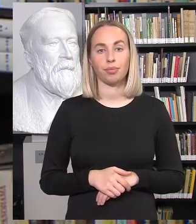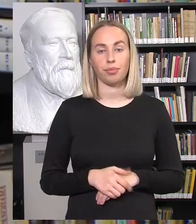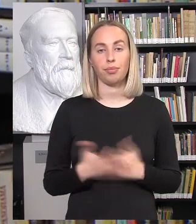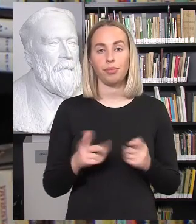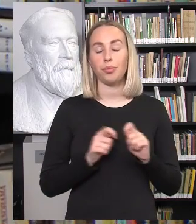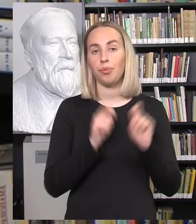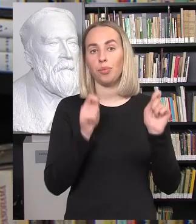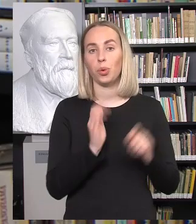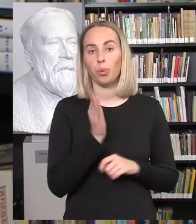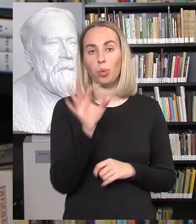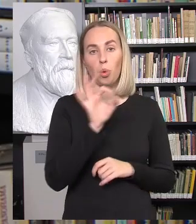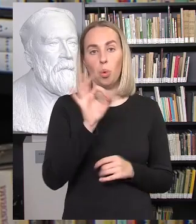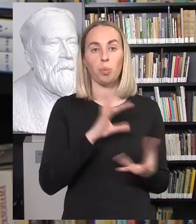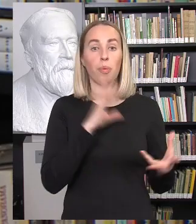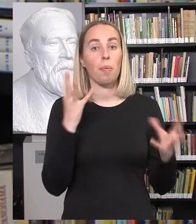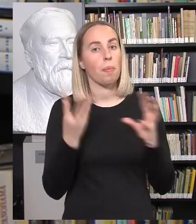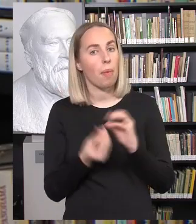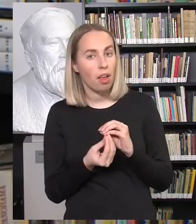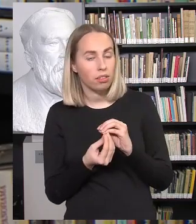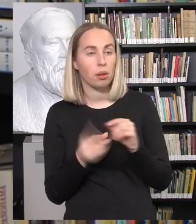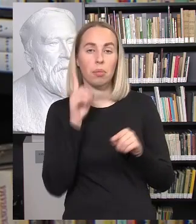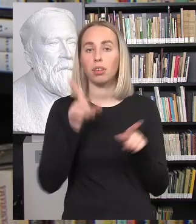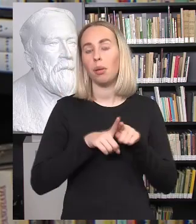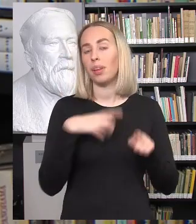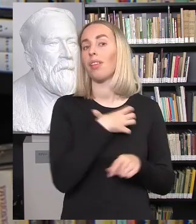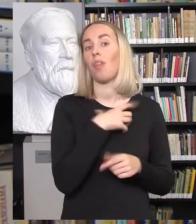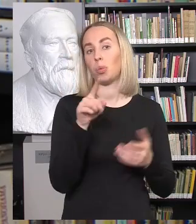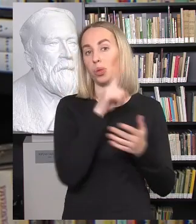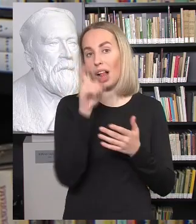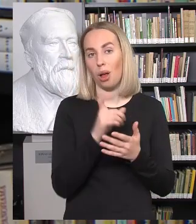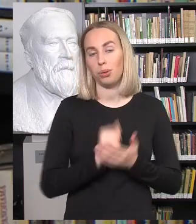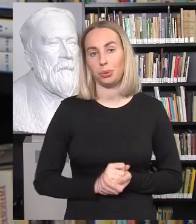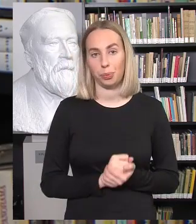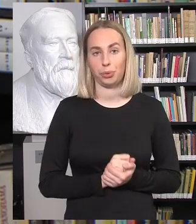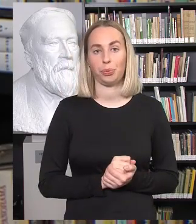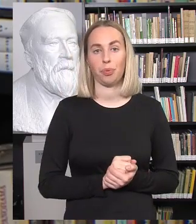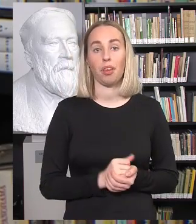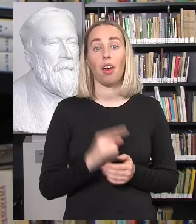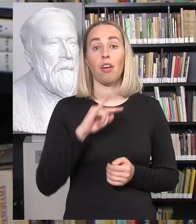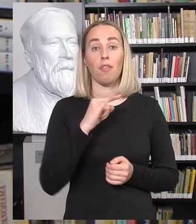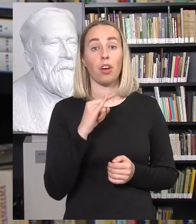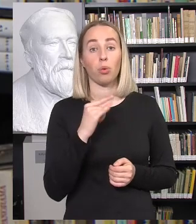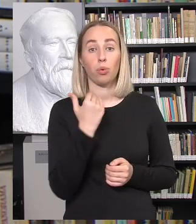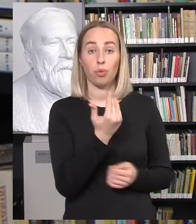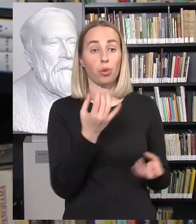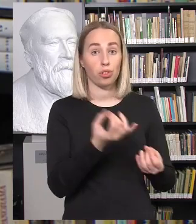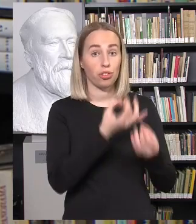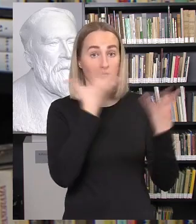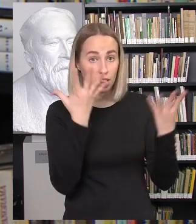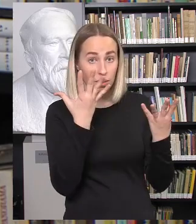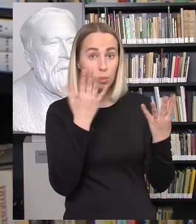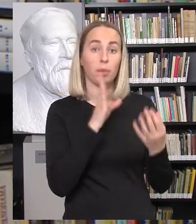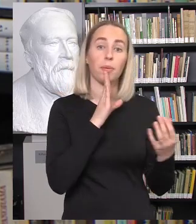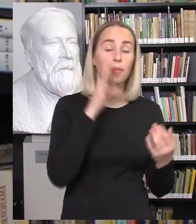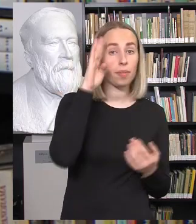galbūt kiek bendresnė, bet vis tik tai aktualaus klausimą. Vaikų švietimas, atkritai tame tarp ir litinis